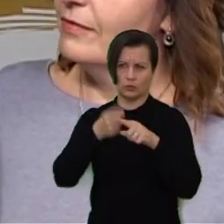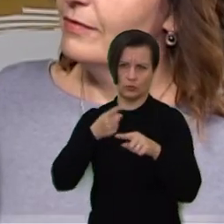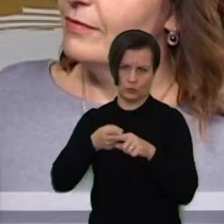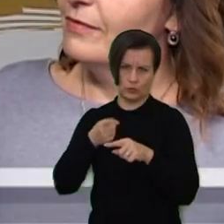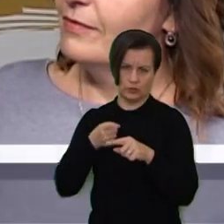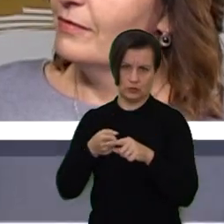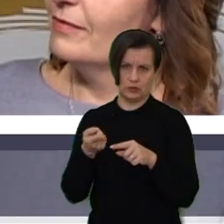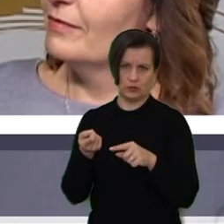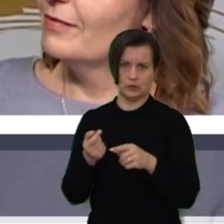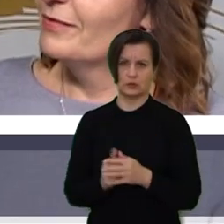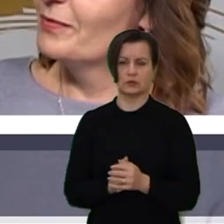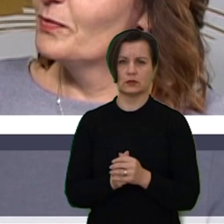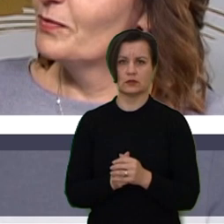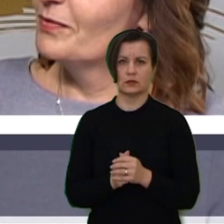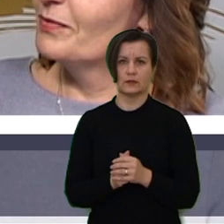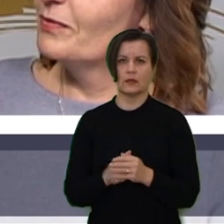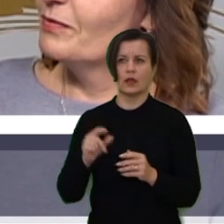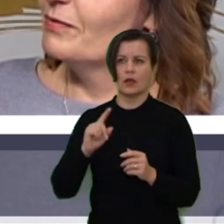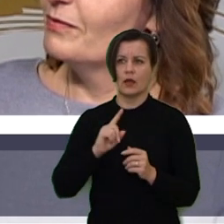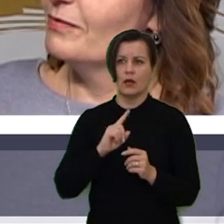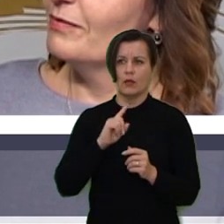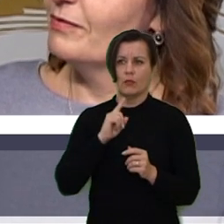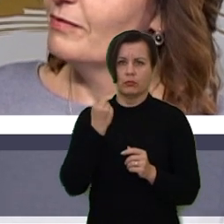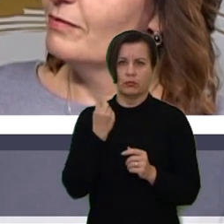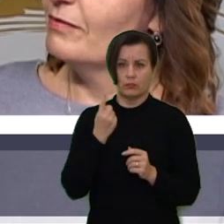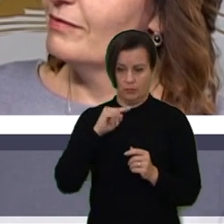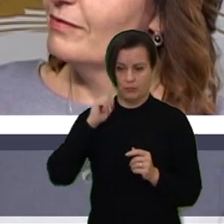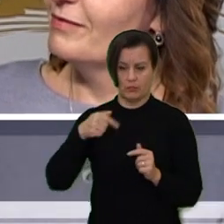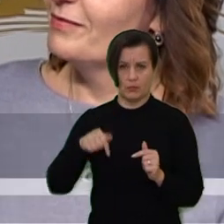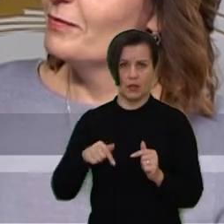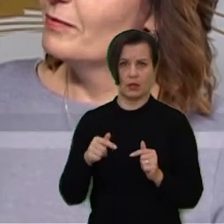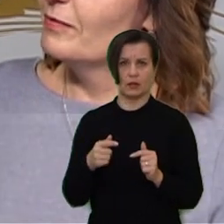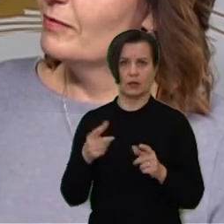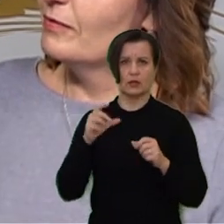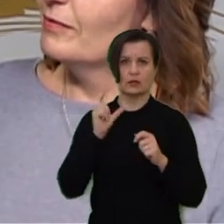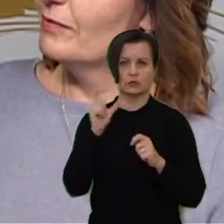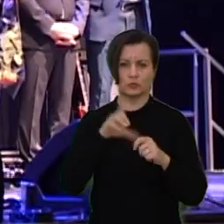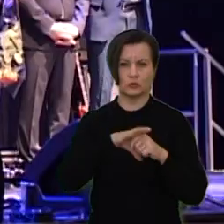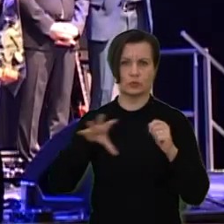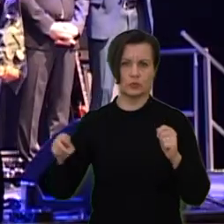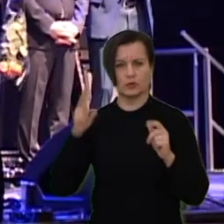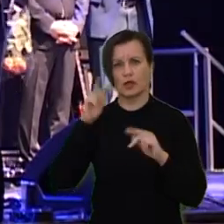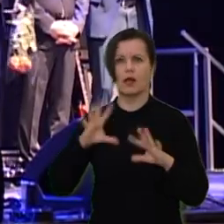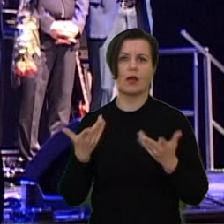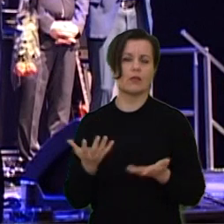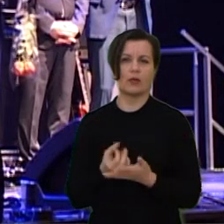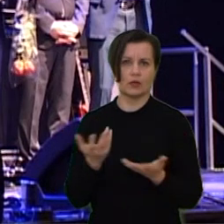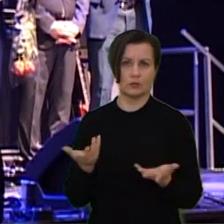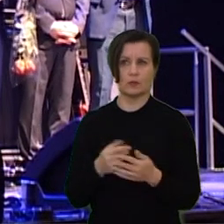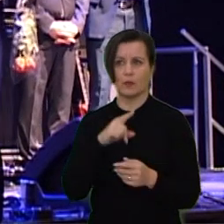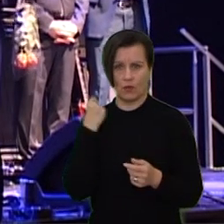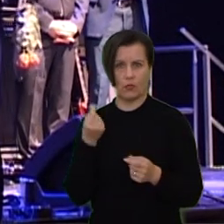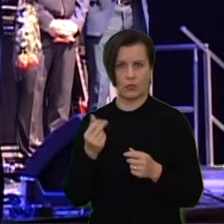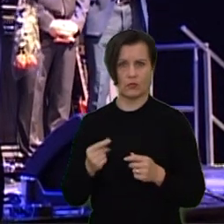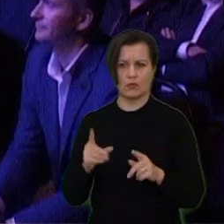Grūdinės kultūras, pirmus metus auginu cukrinis, nežinau dar, kas ten gausis. reikia investicijų